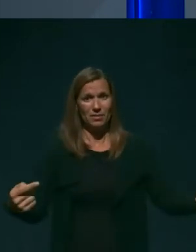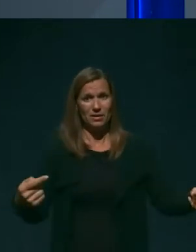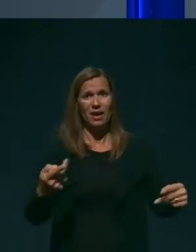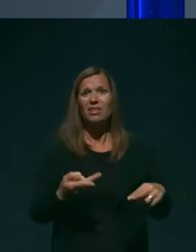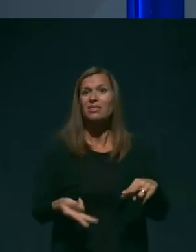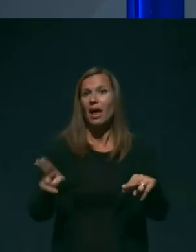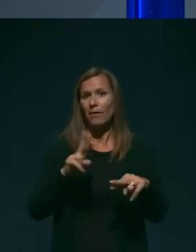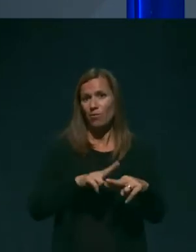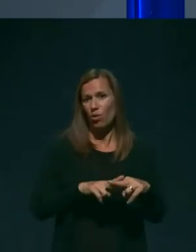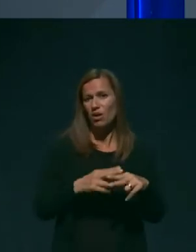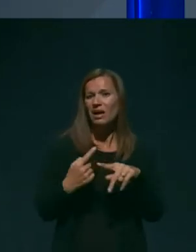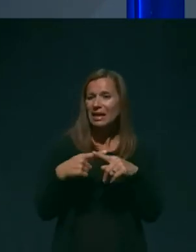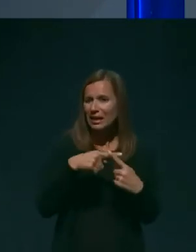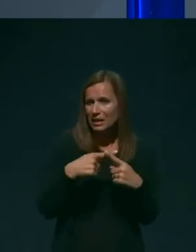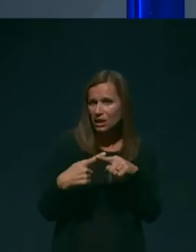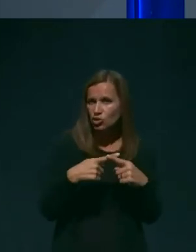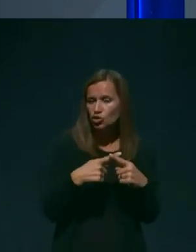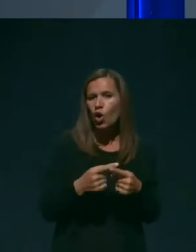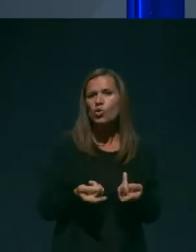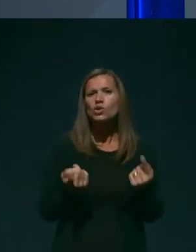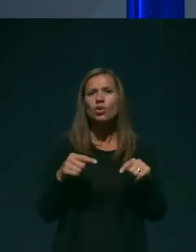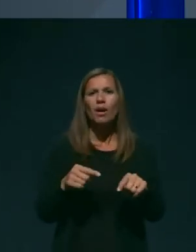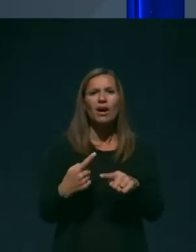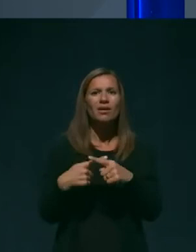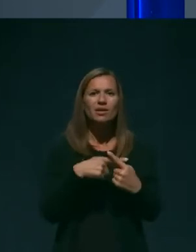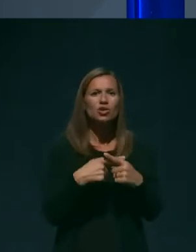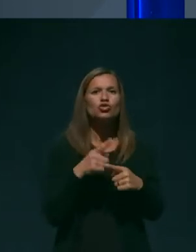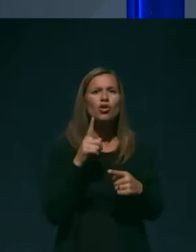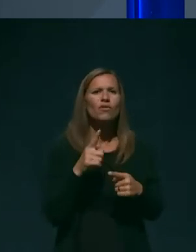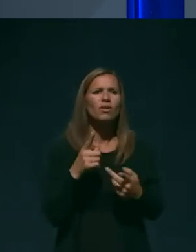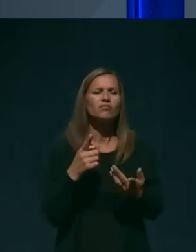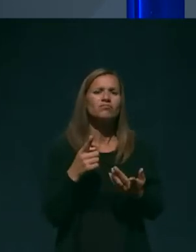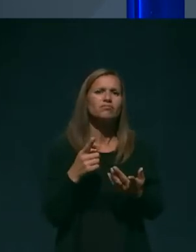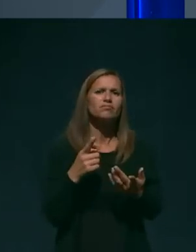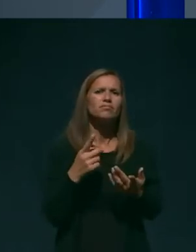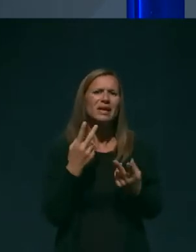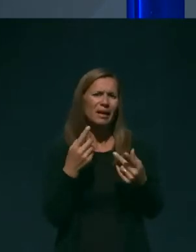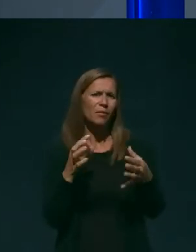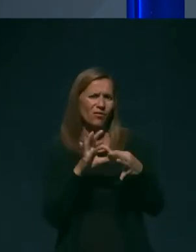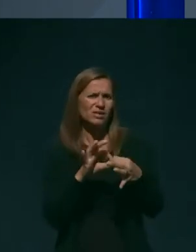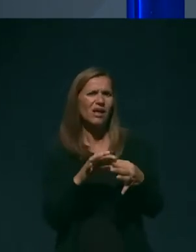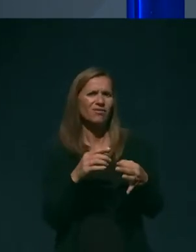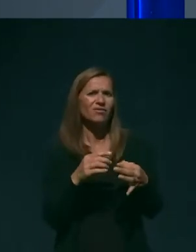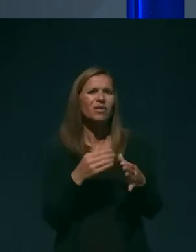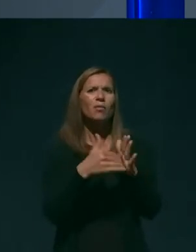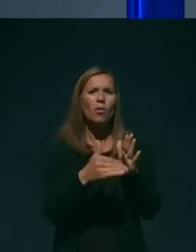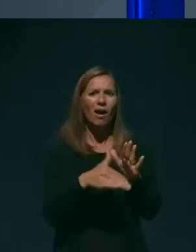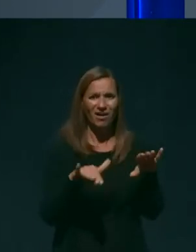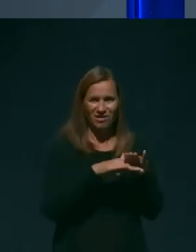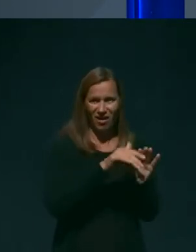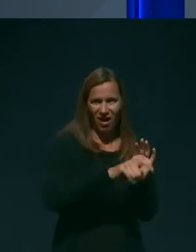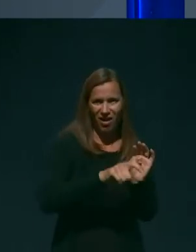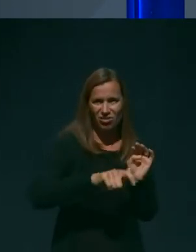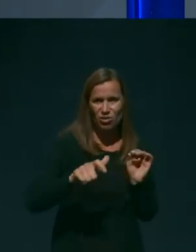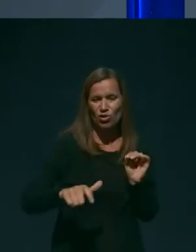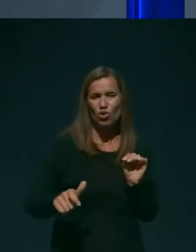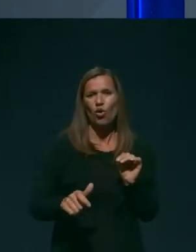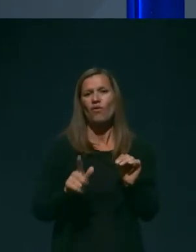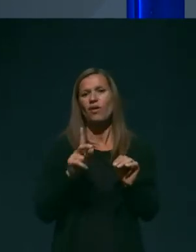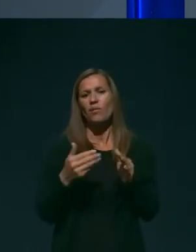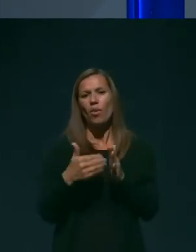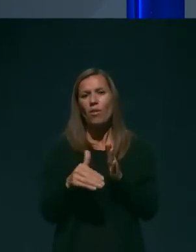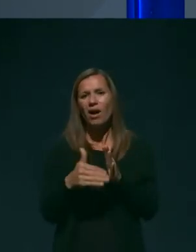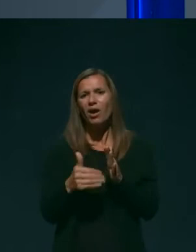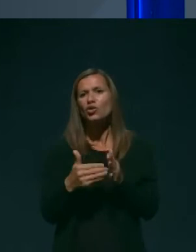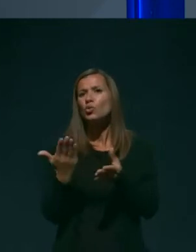kritična oziroma kritična v smislu pomankanja kadrov, kritična v pomankanju ustrezne prostorske